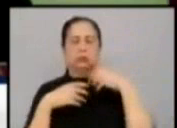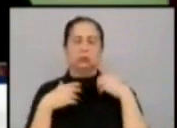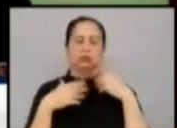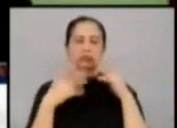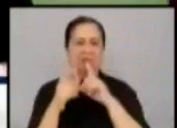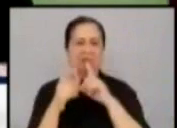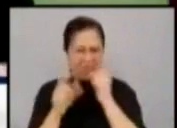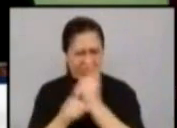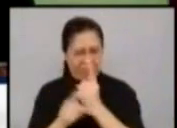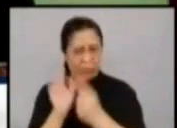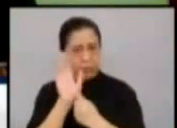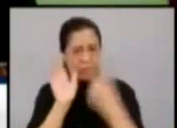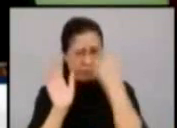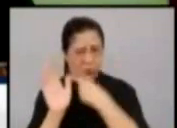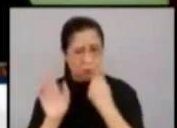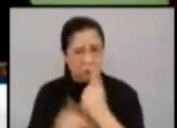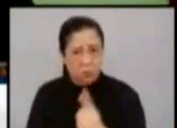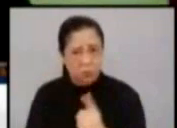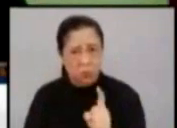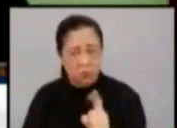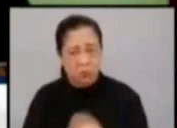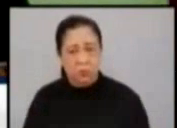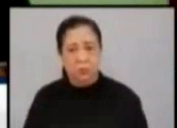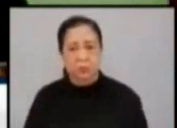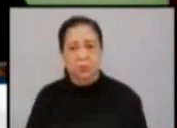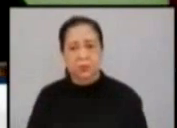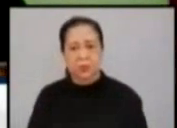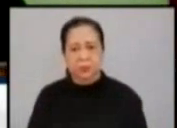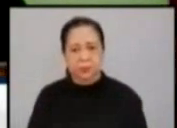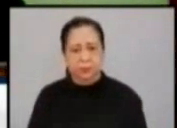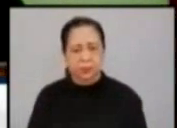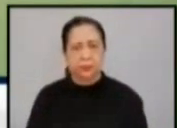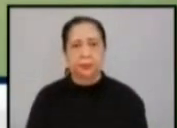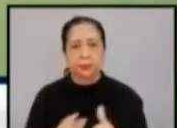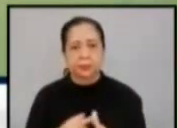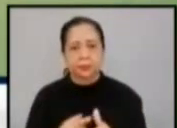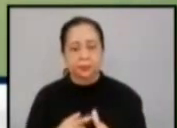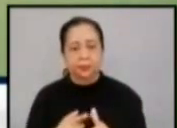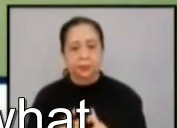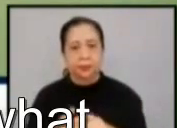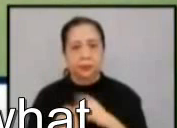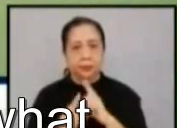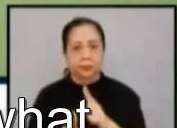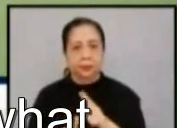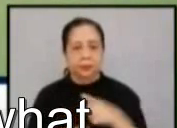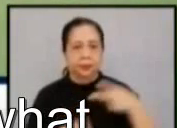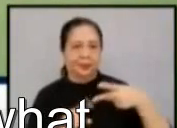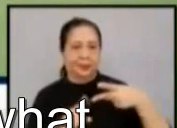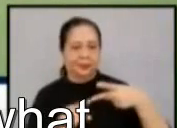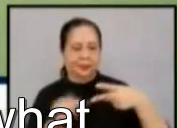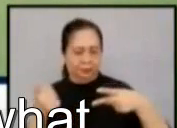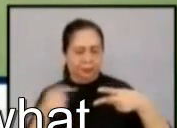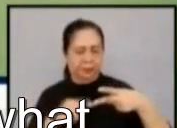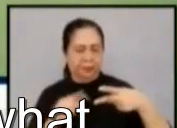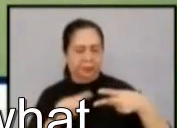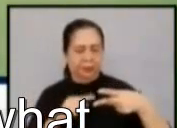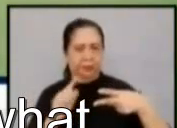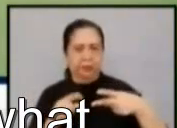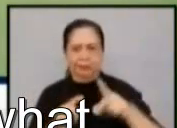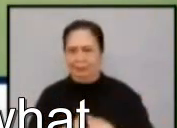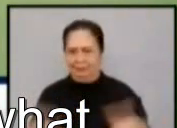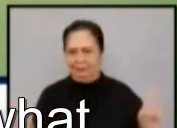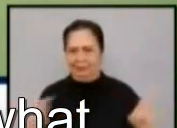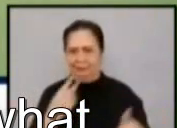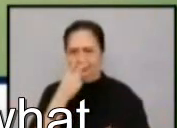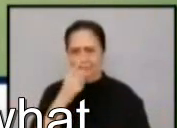divine expectations. There may mga connotation po kasi ang ibang mga tao na ito gawa-gawa lang daw.